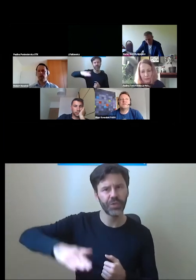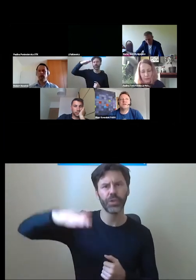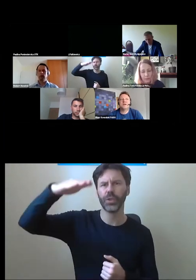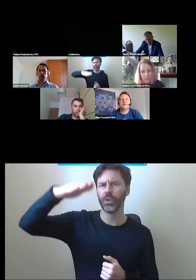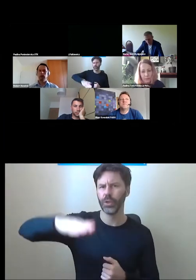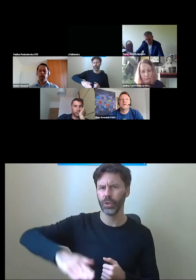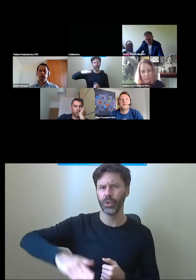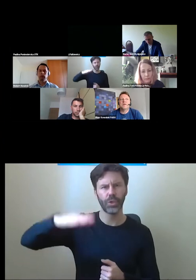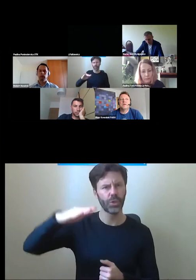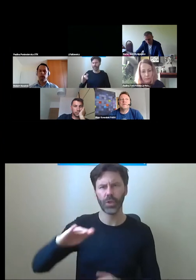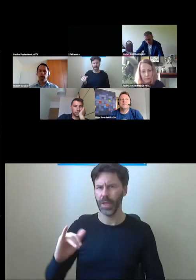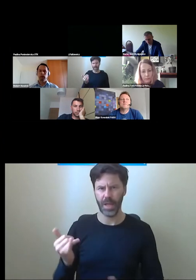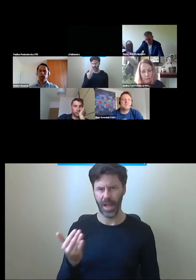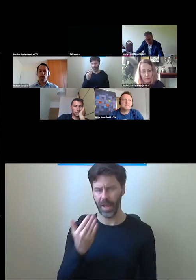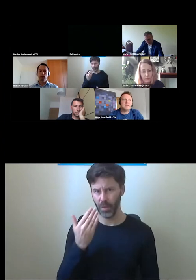kontekście,